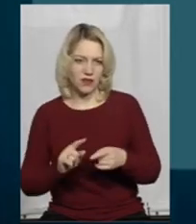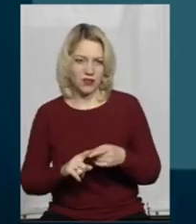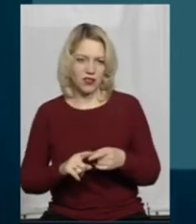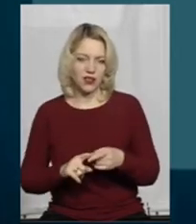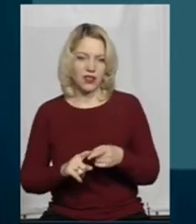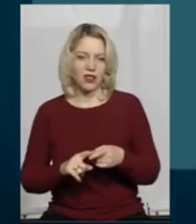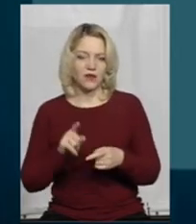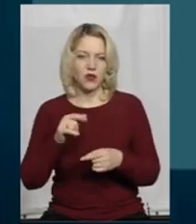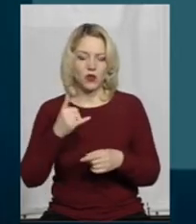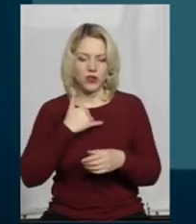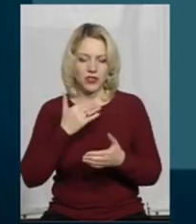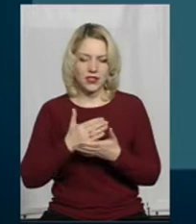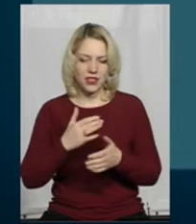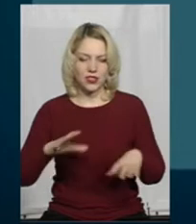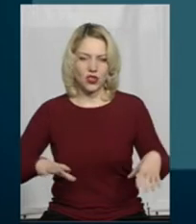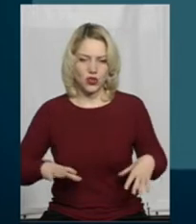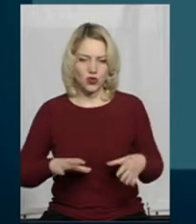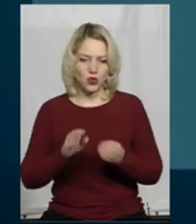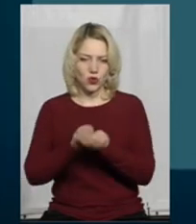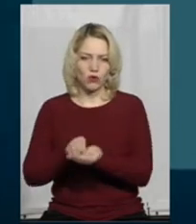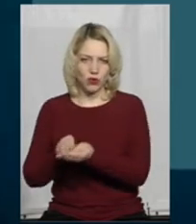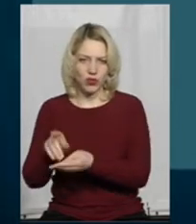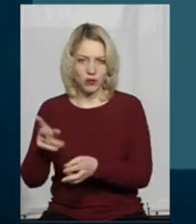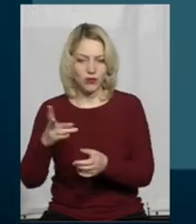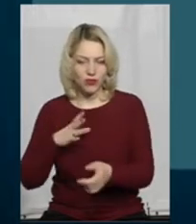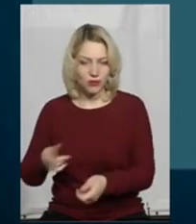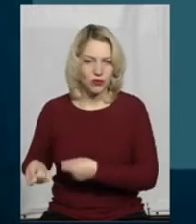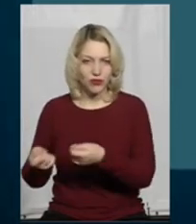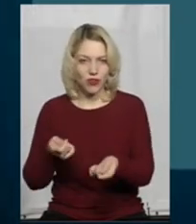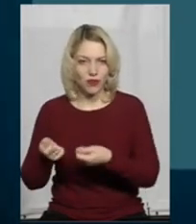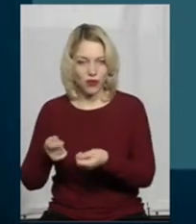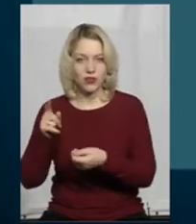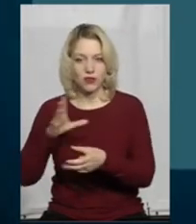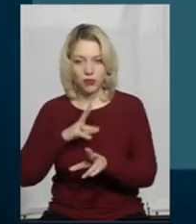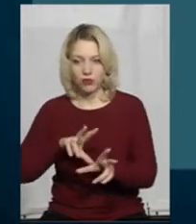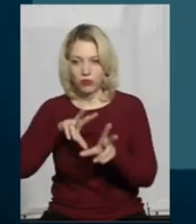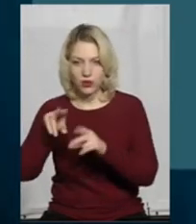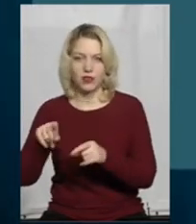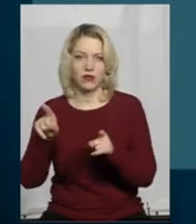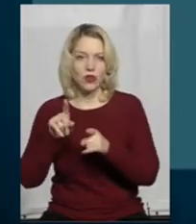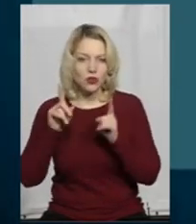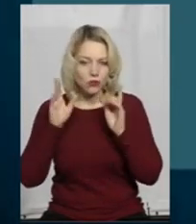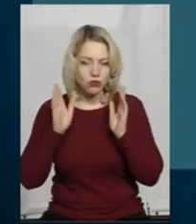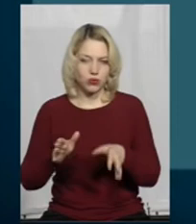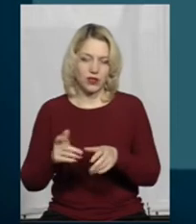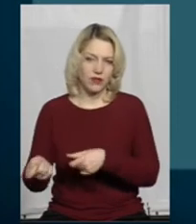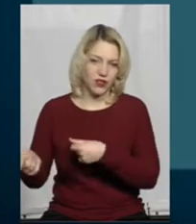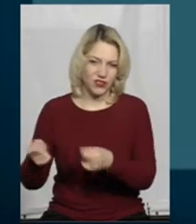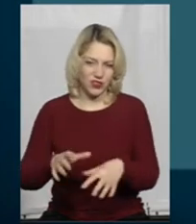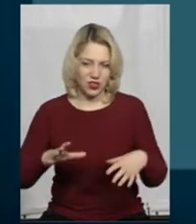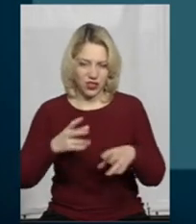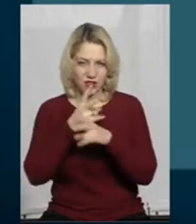скотомогильник в нас в районі. Туди повинні вивозити. Буквально пару днів назад він дав їм гарантію, що він вивозить те, що в нього там лошади